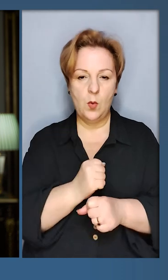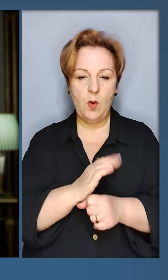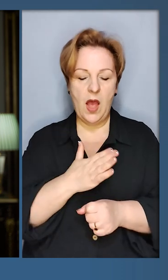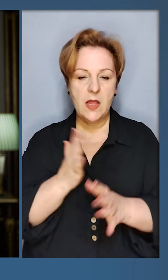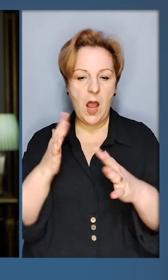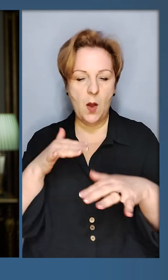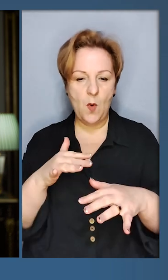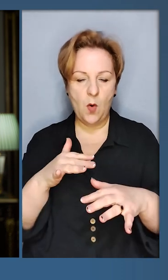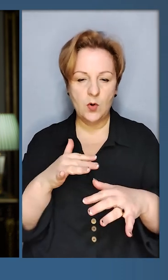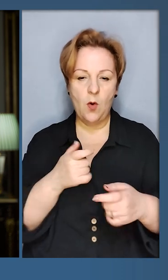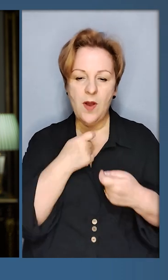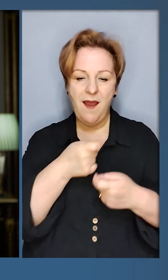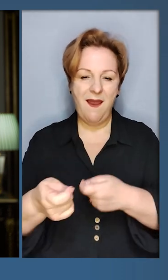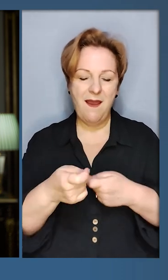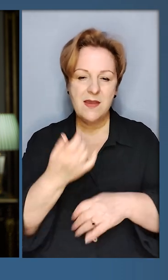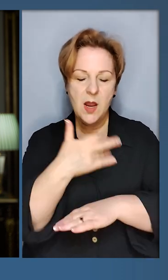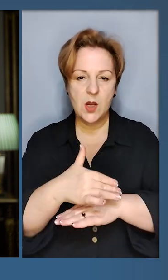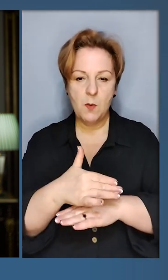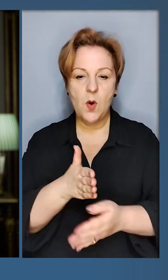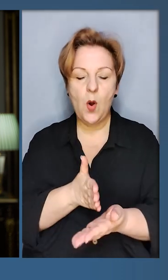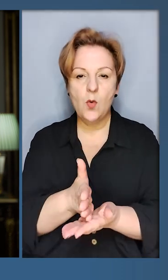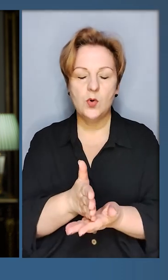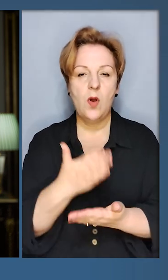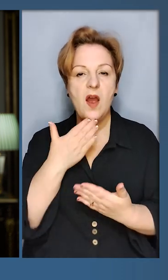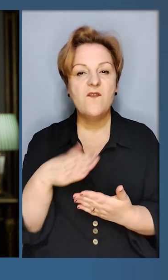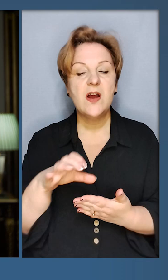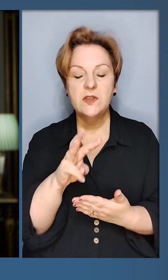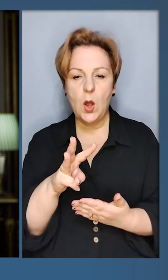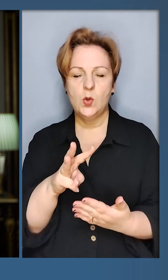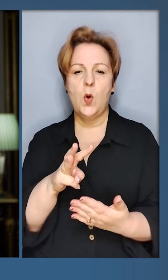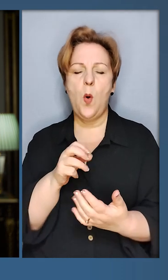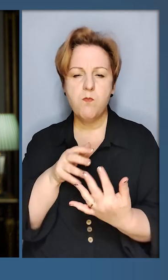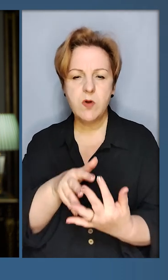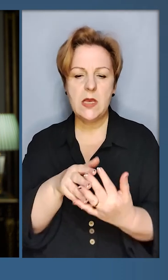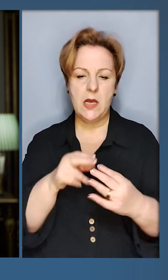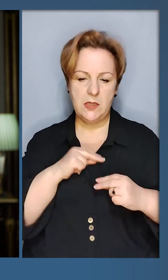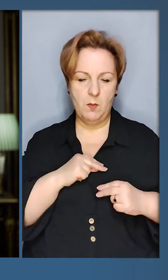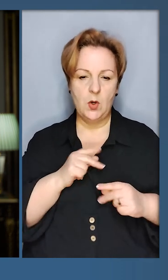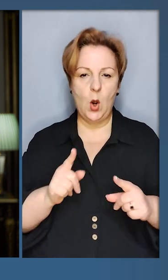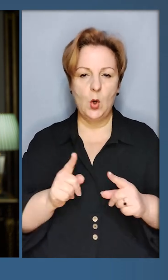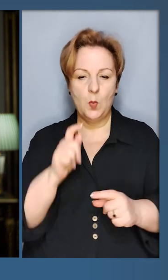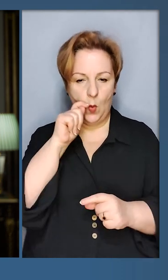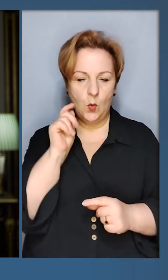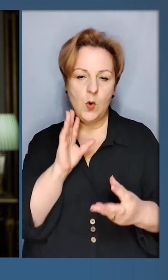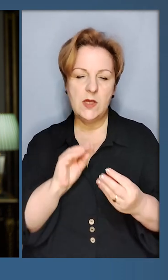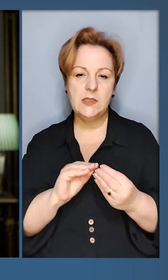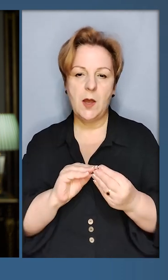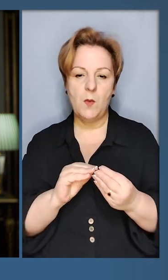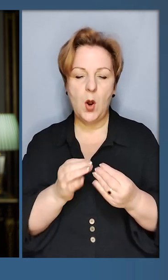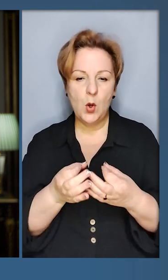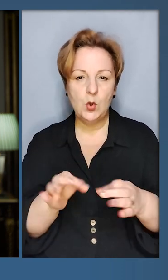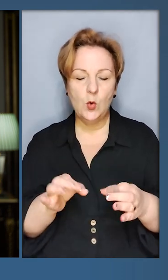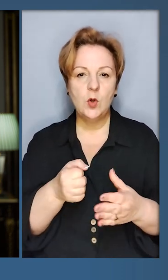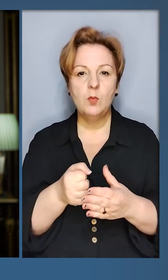нашого морського експортного коридору. Я вдячний усім, хто б'ється та працює, щоб Україна зберегла доступ